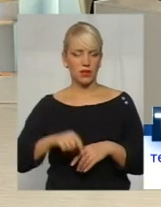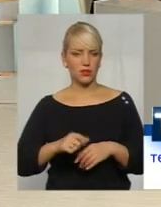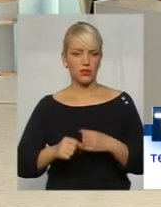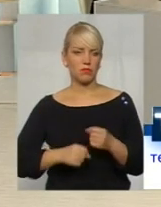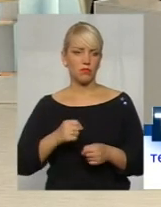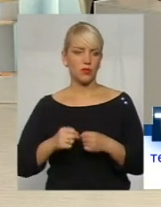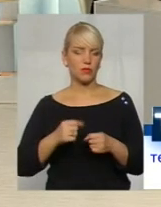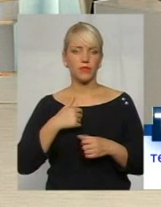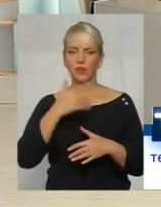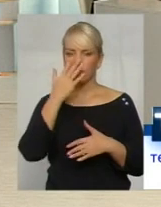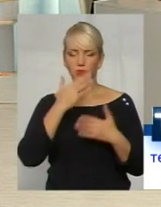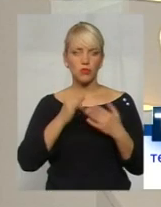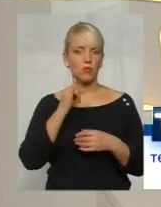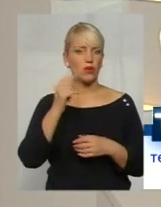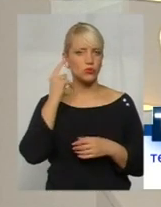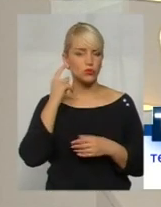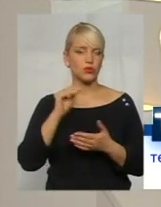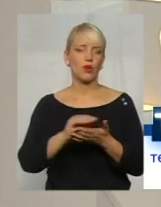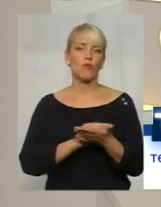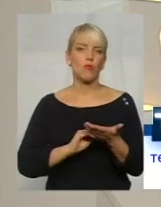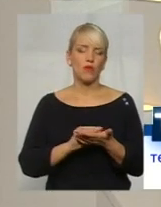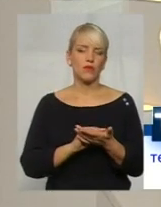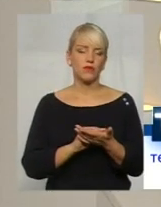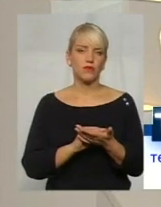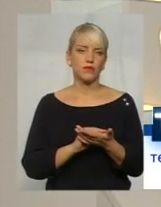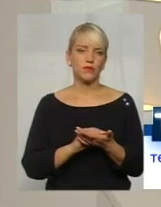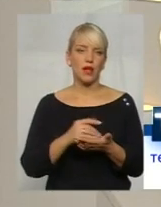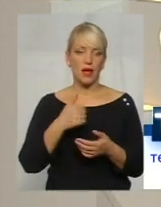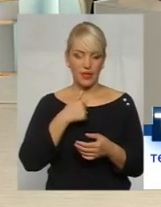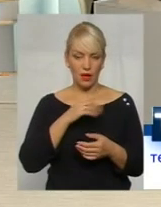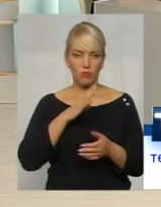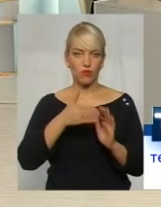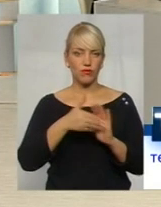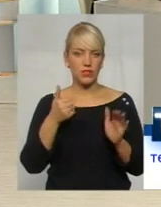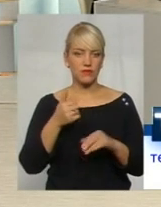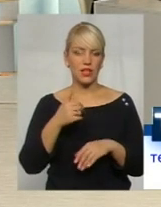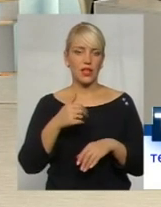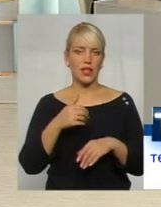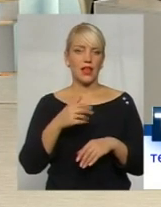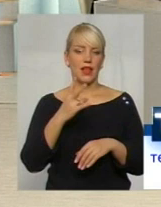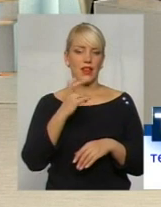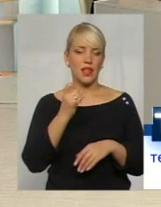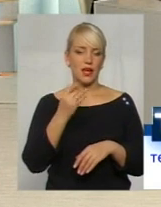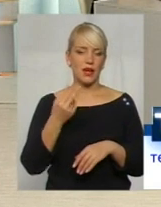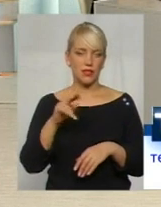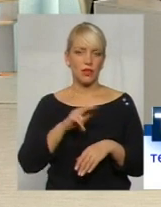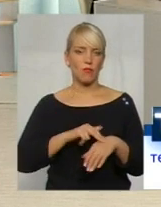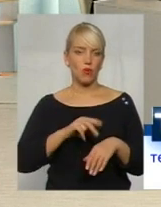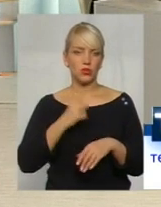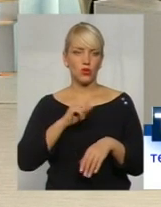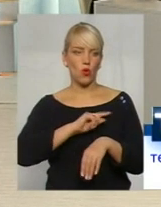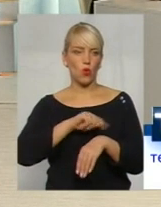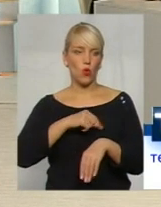Дуже погано чути, я перепрошую. Ну, я був визваний на ряд поліцій годину назад. Ага.